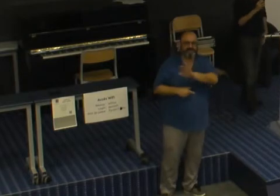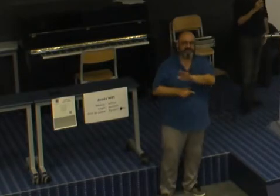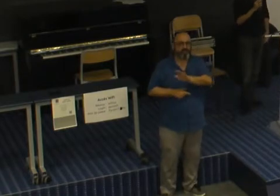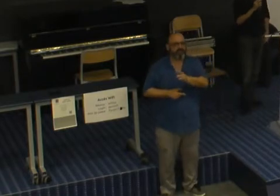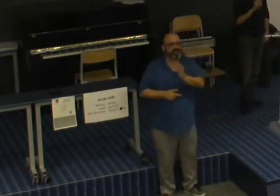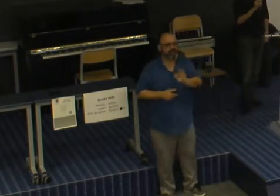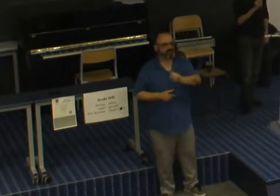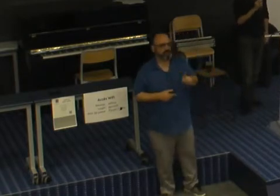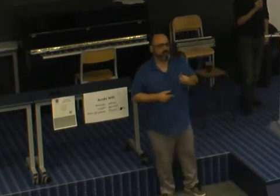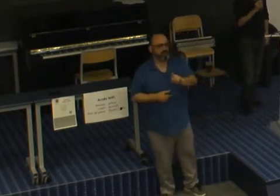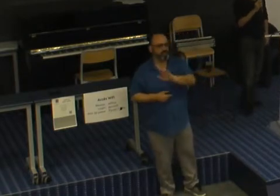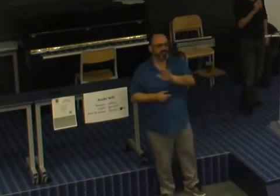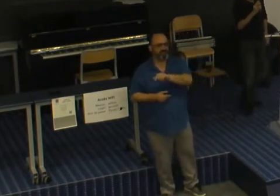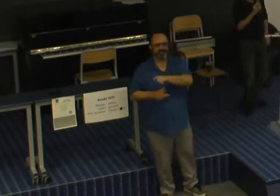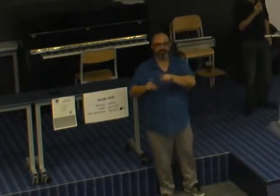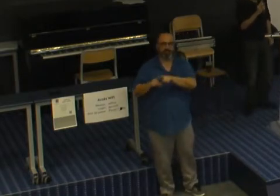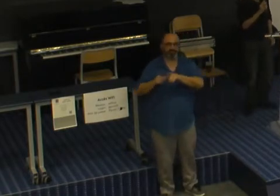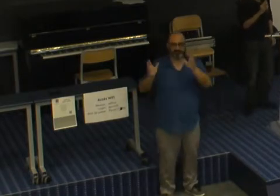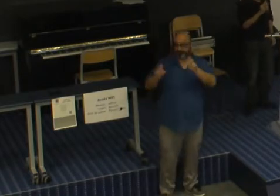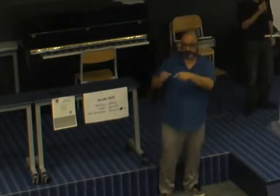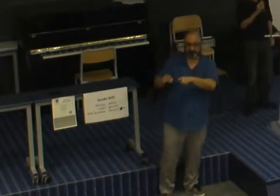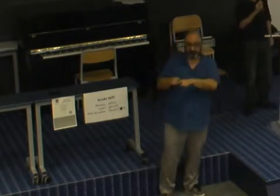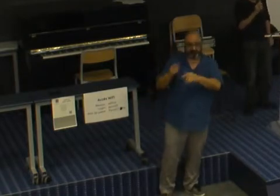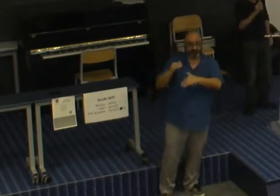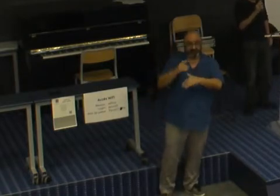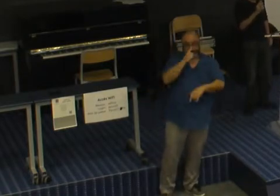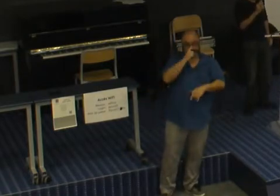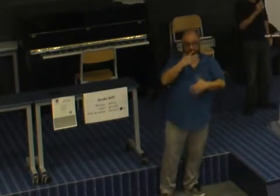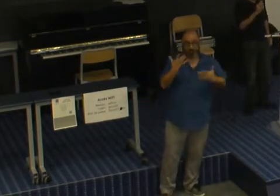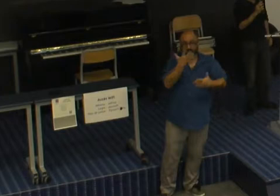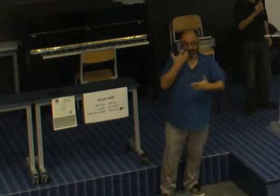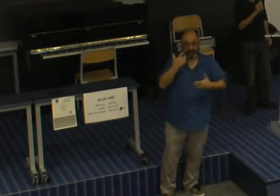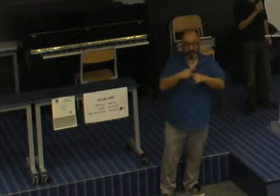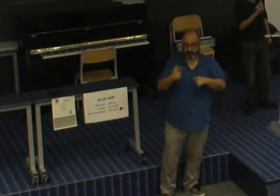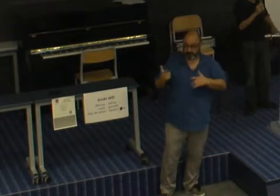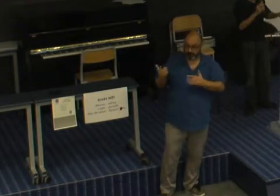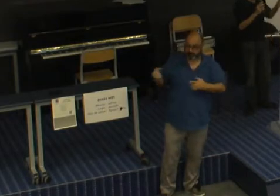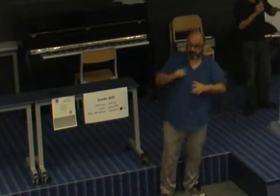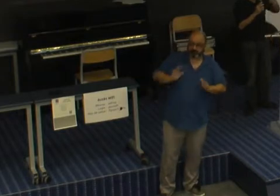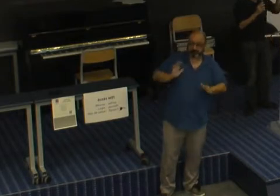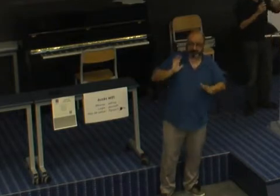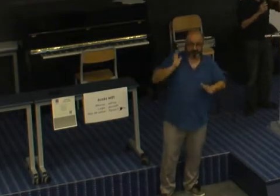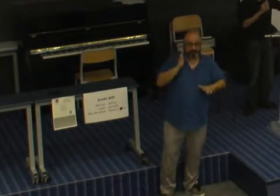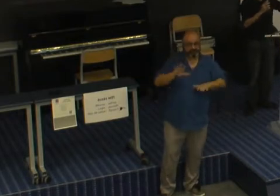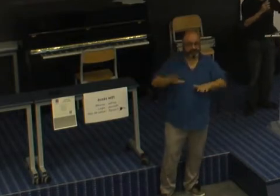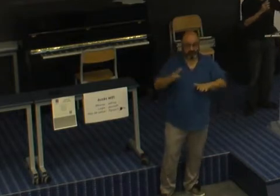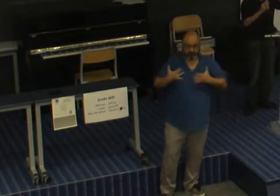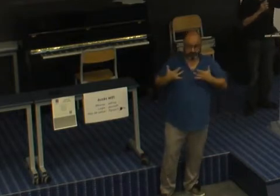'équivalent des Maghrébins ou des Africains en France à l'époque. Ils n'étaient pas comme nous, entre guillemets.